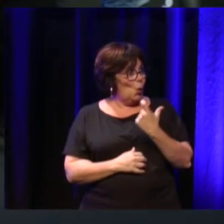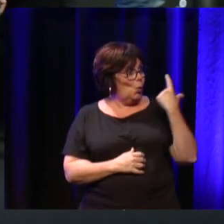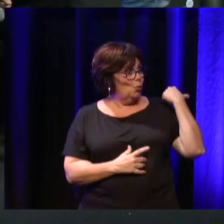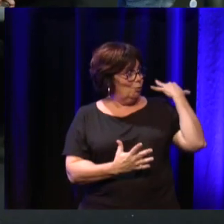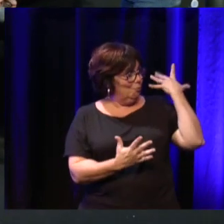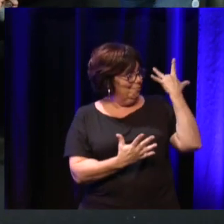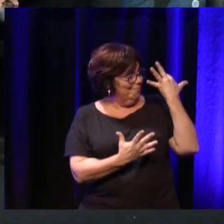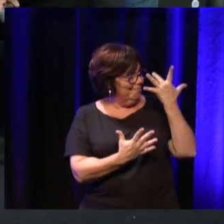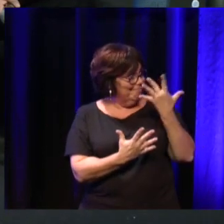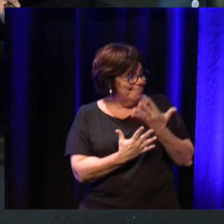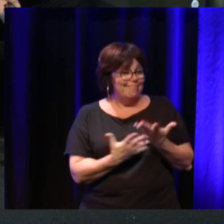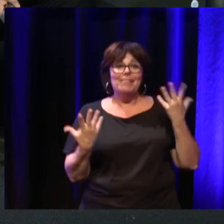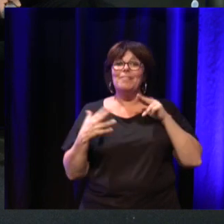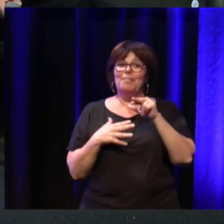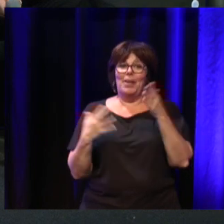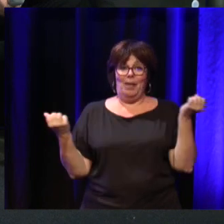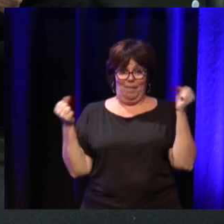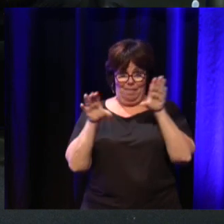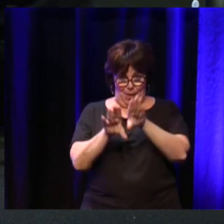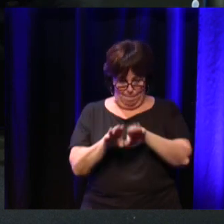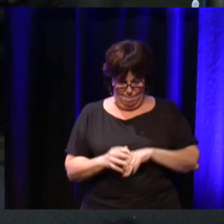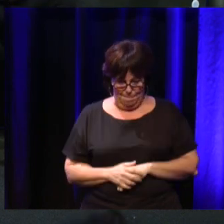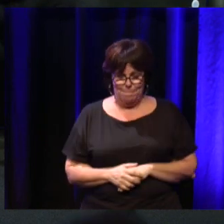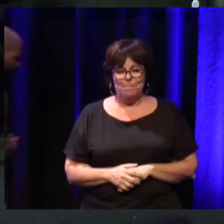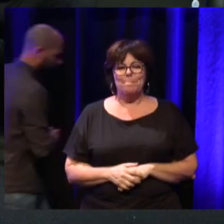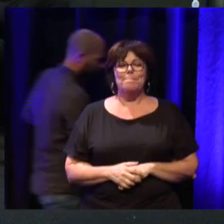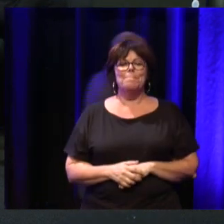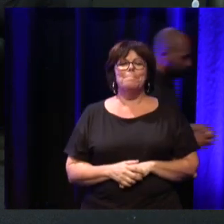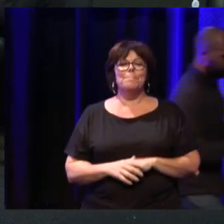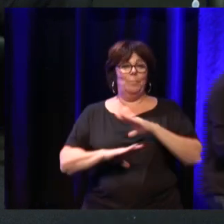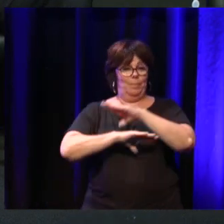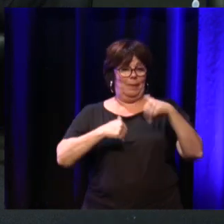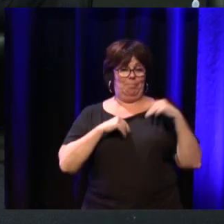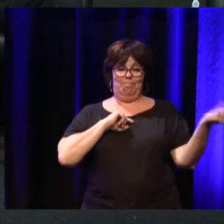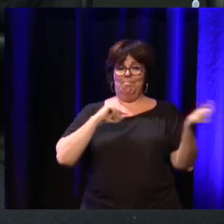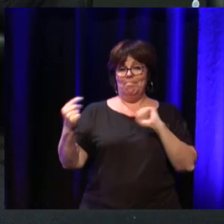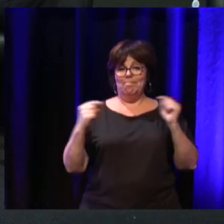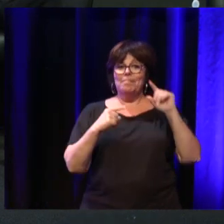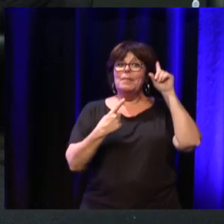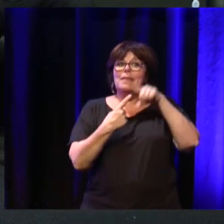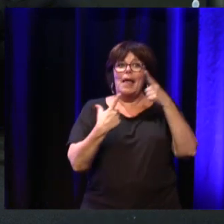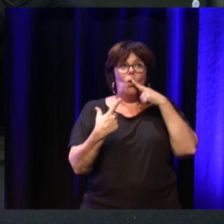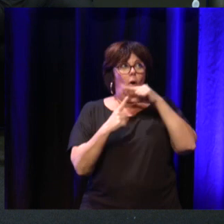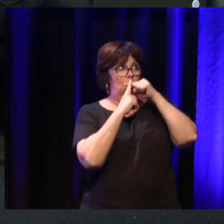cette dernière table ronde qui veut se centrer sur la question de l'action publique.